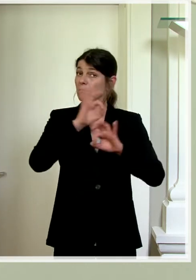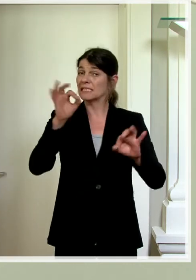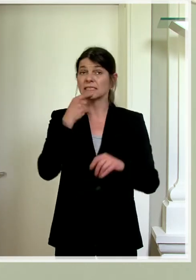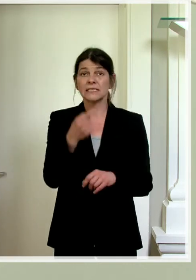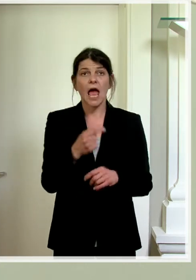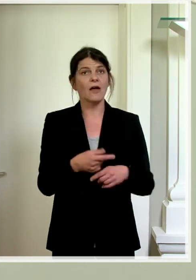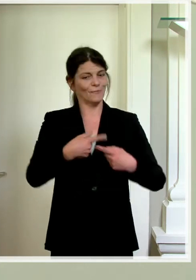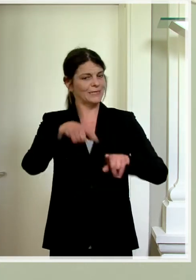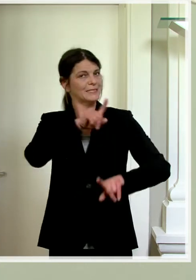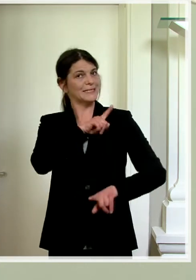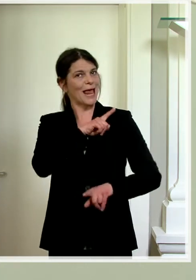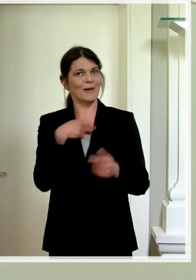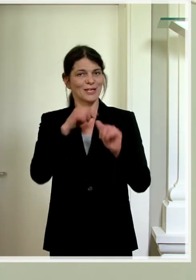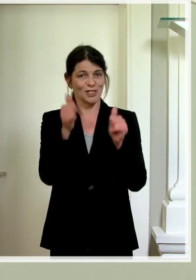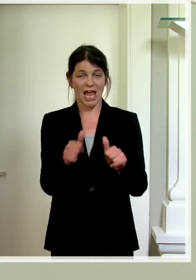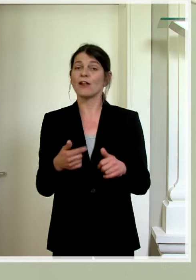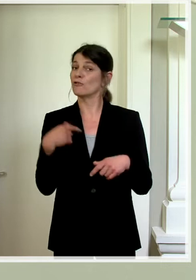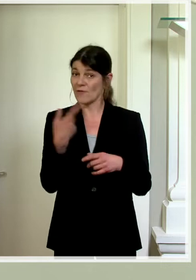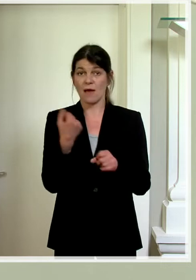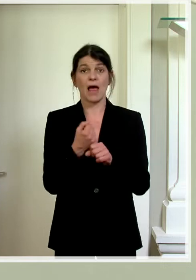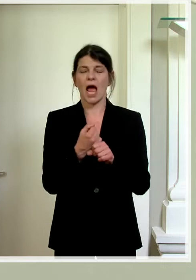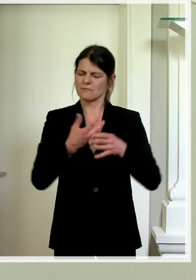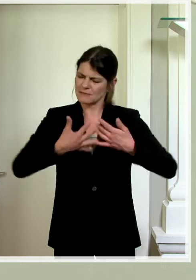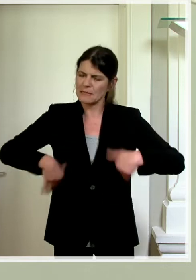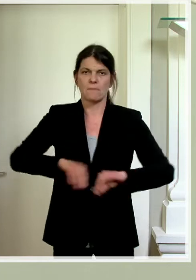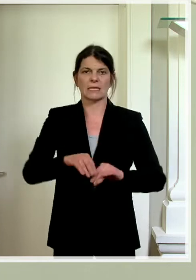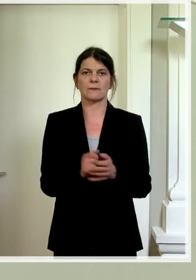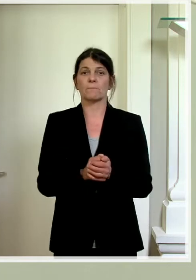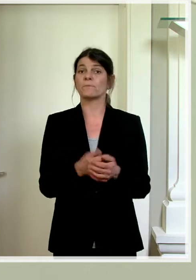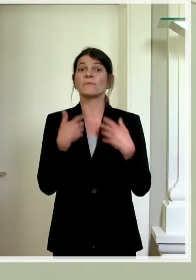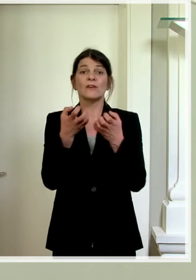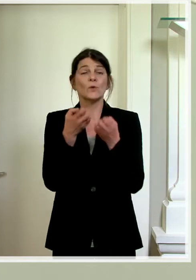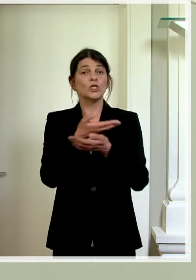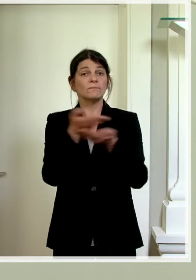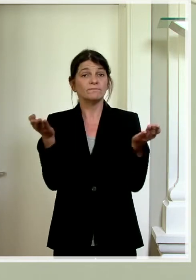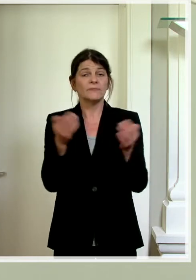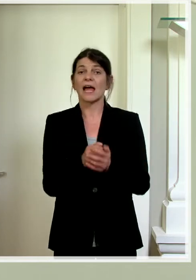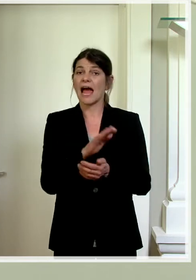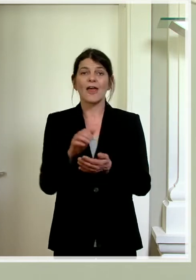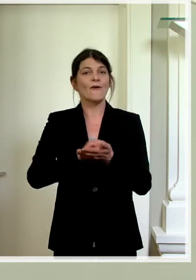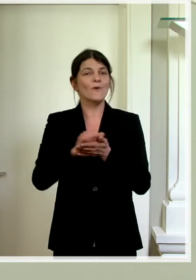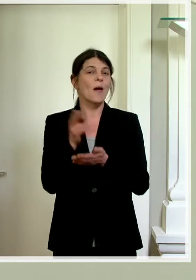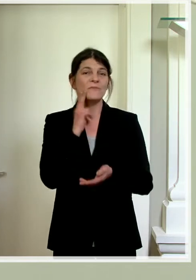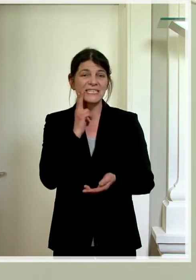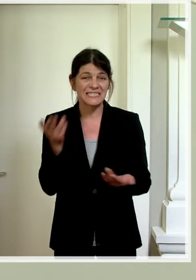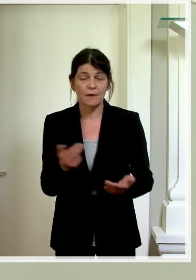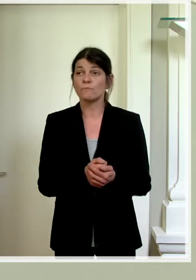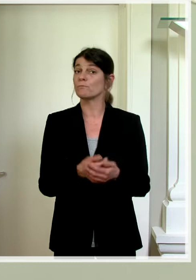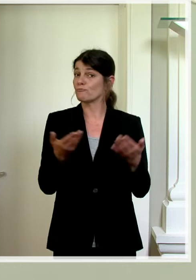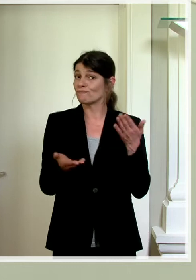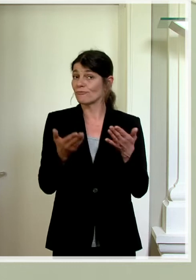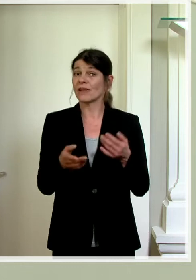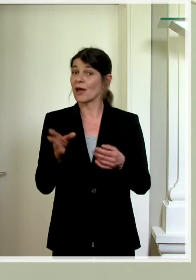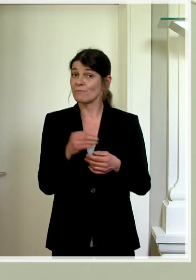wenn man sie selbst gestaltet. Und das tun wir alle gemeinsam. Ich wünsche Ihnen alle frohen Pfingsten, möglicherweise auch im